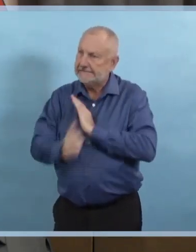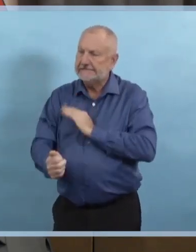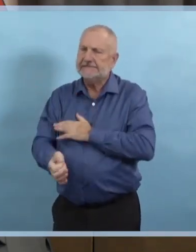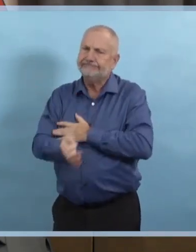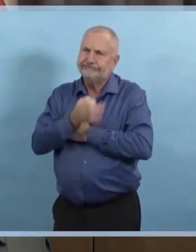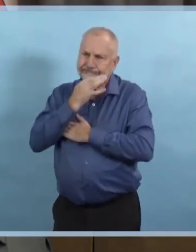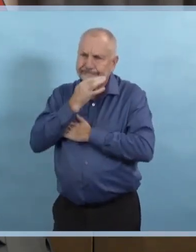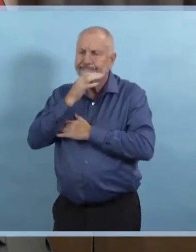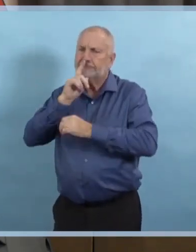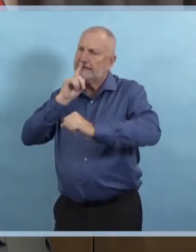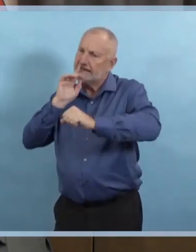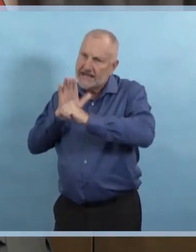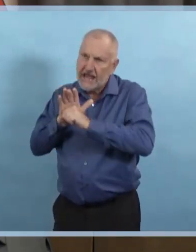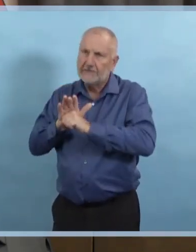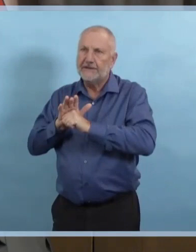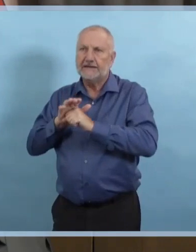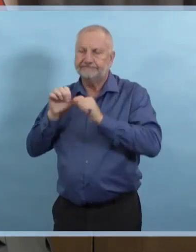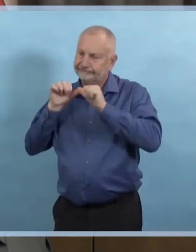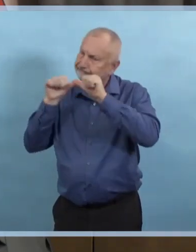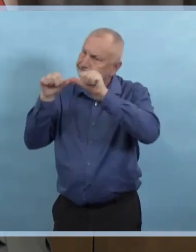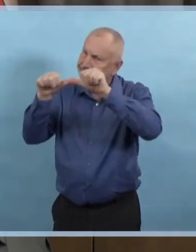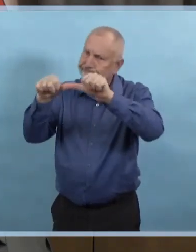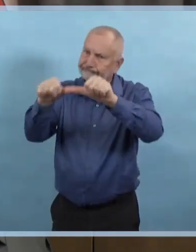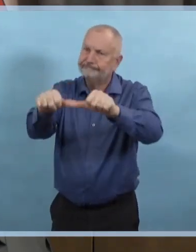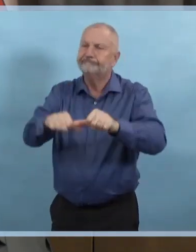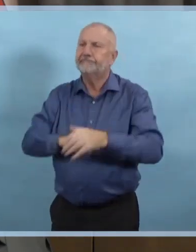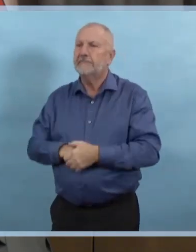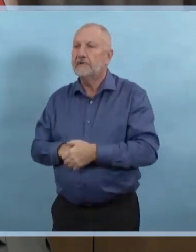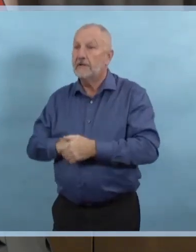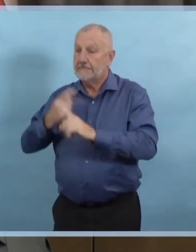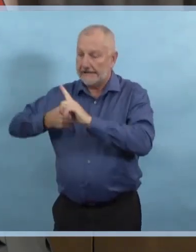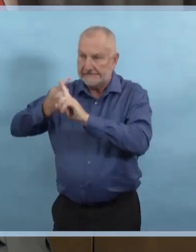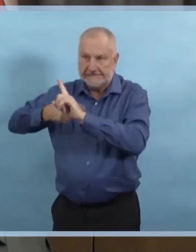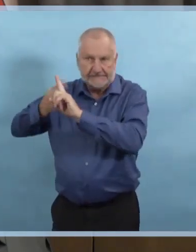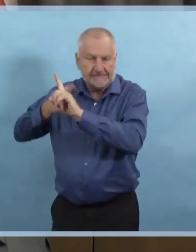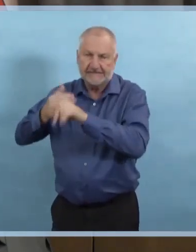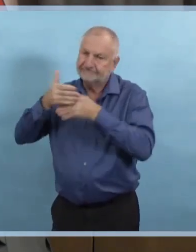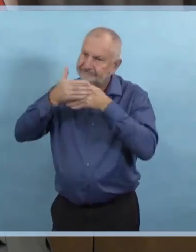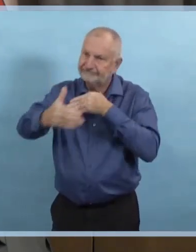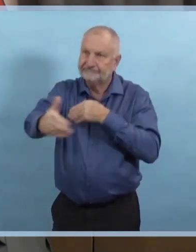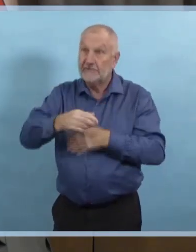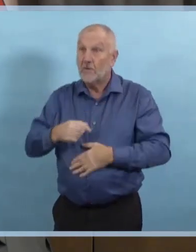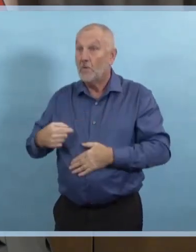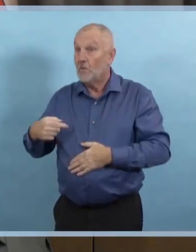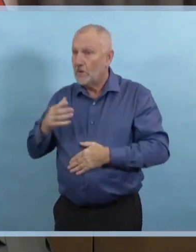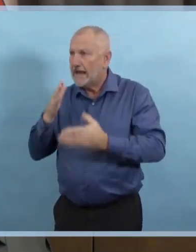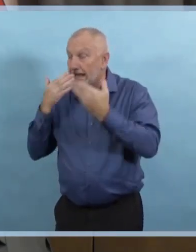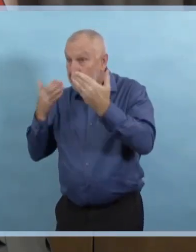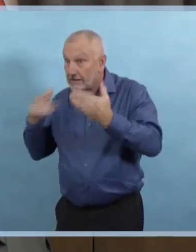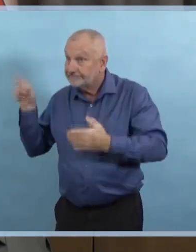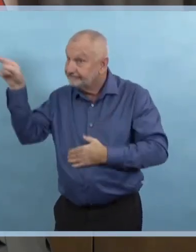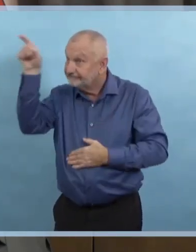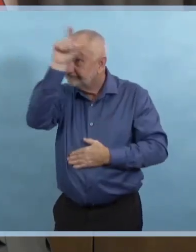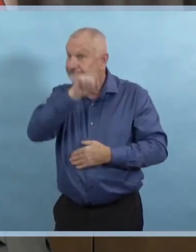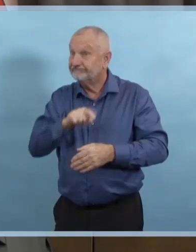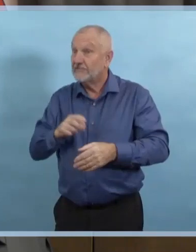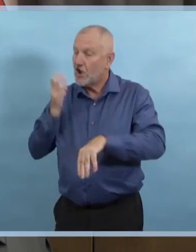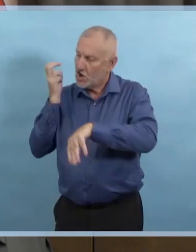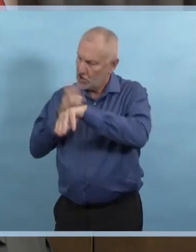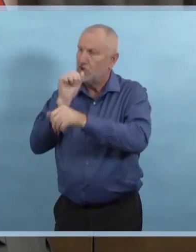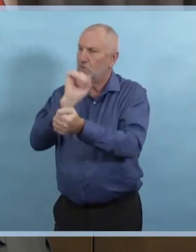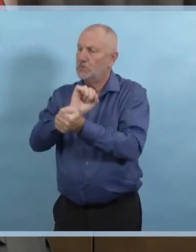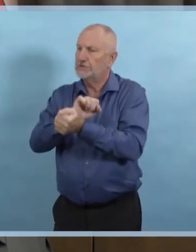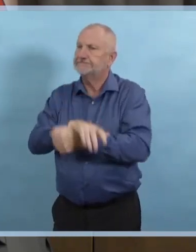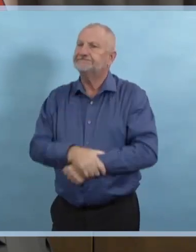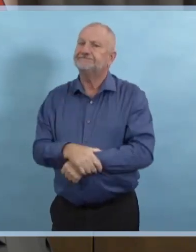derniers mois. Nous vous sommes très reconnaissants de votre contribution. Et alors que ces experts de la santé publique et ces premiers